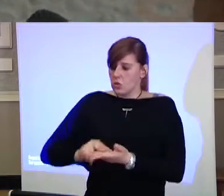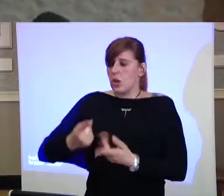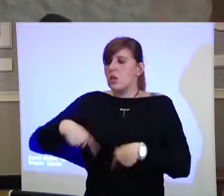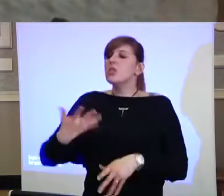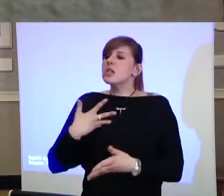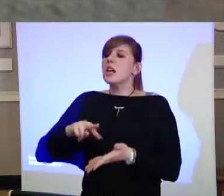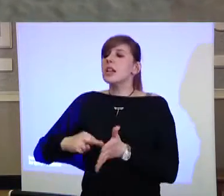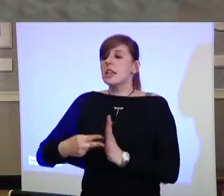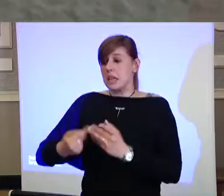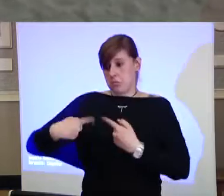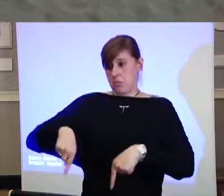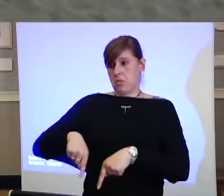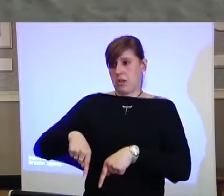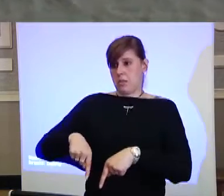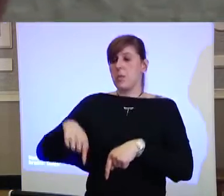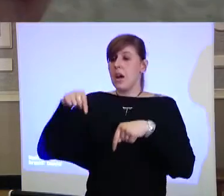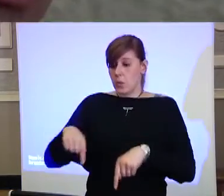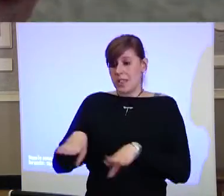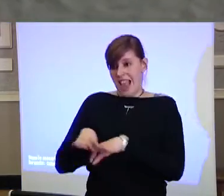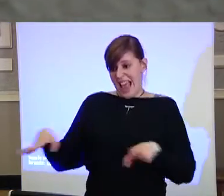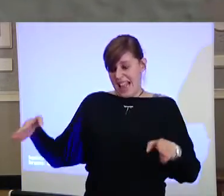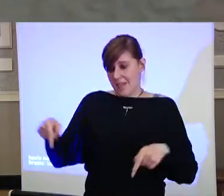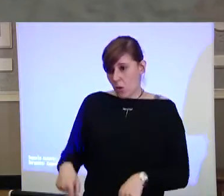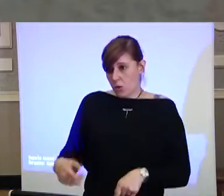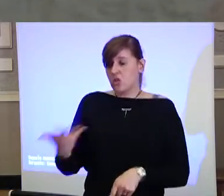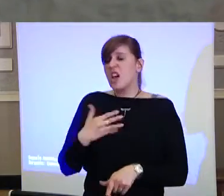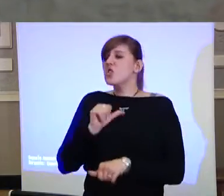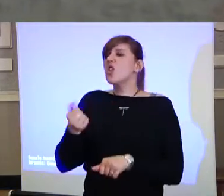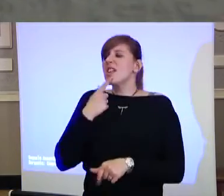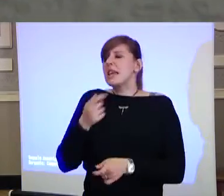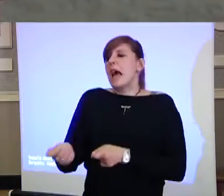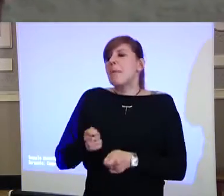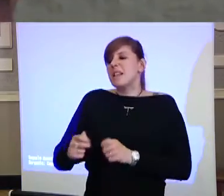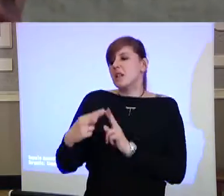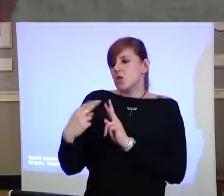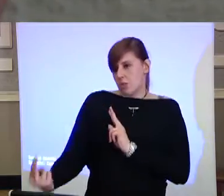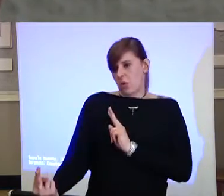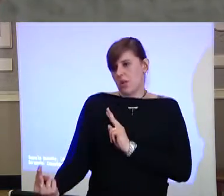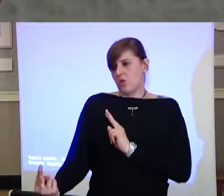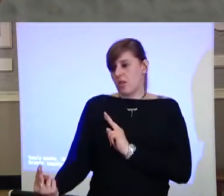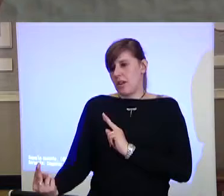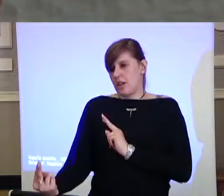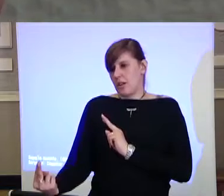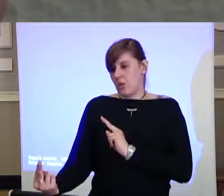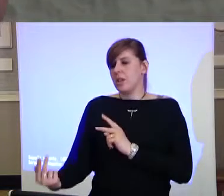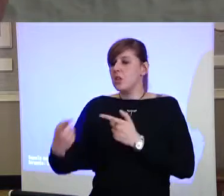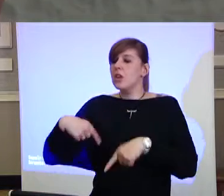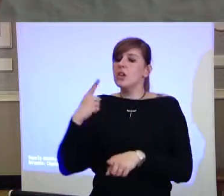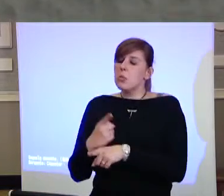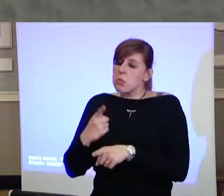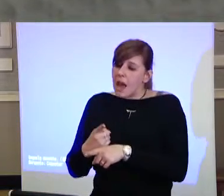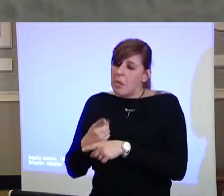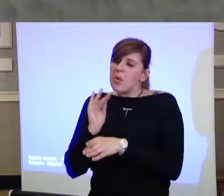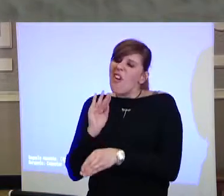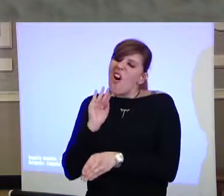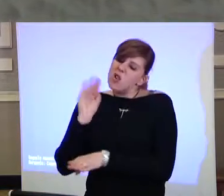Però a questo tavolo abbiamo soltanto le amministrazioni, quindi il nostro compito è quello di lanciare un segnale, lanciare un ponte